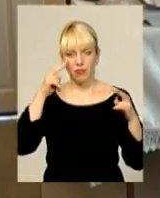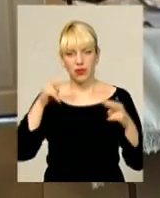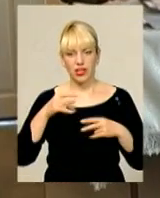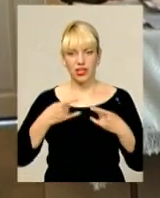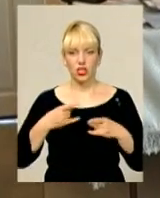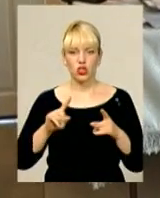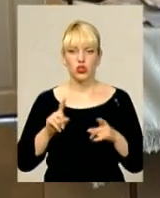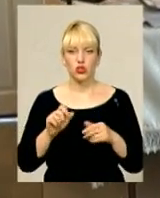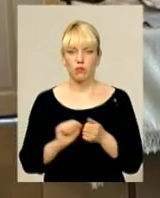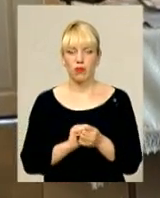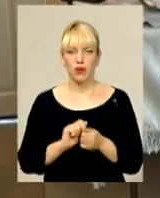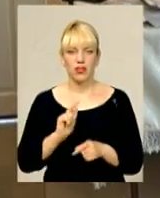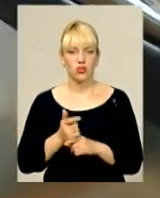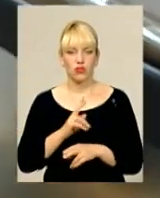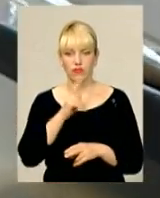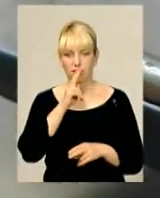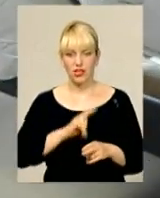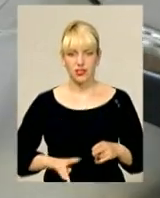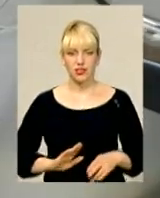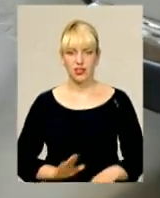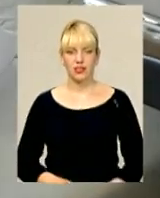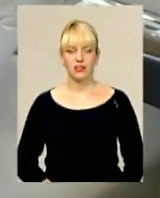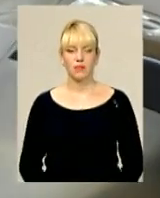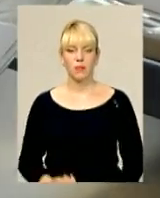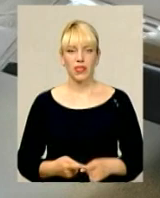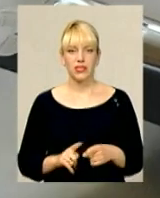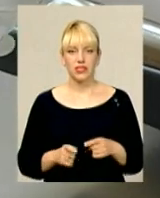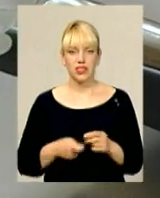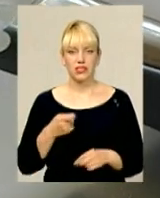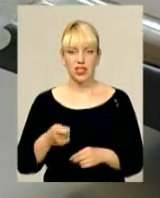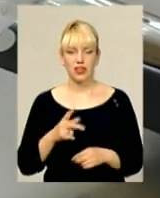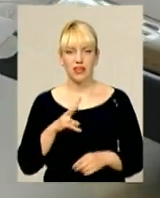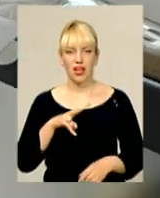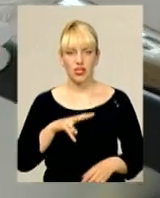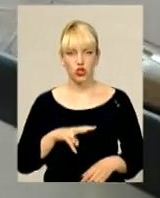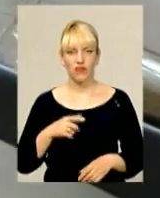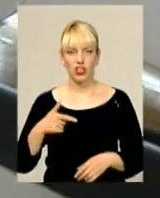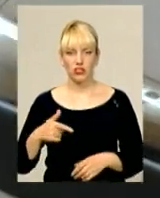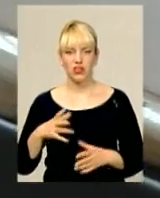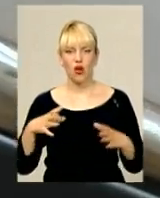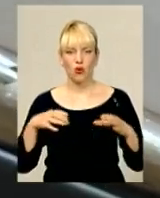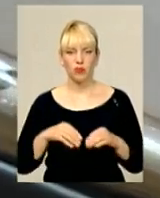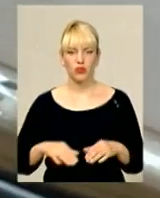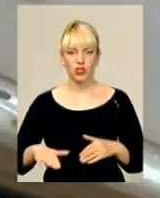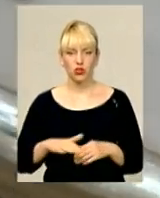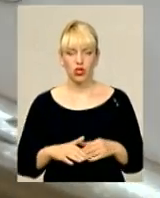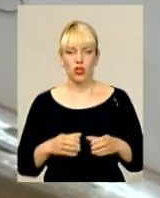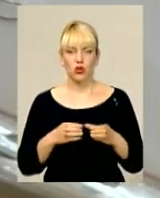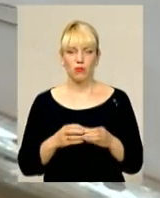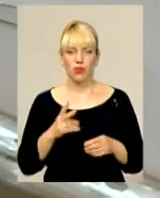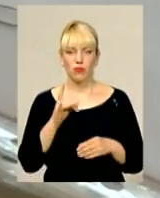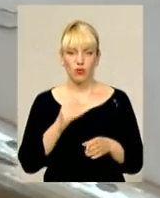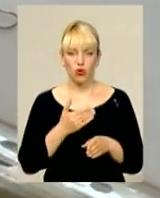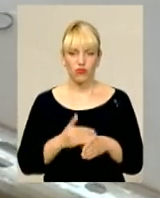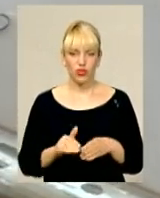папери раптом знов не зникли. Це заяви на Лісогринівці, на об'єднану територіальну громаду, про виділення земельної